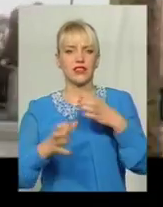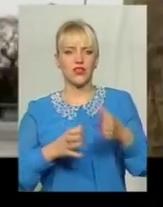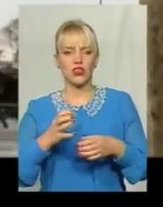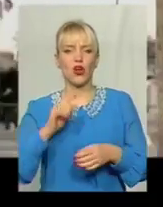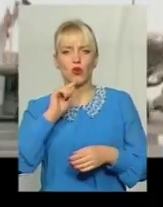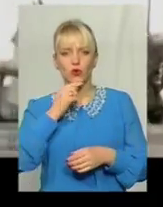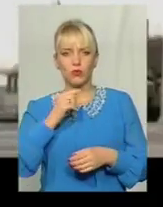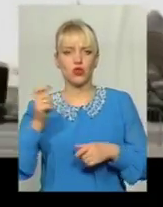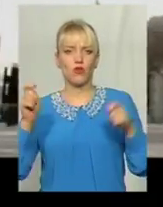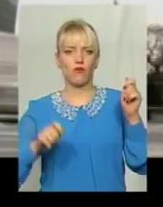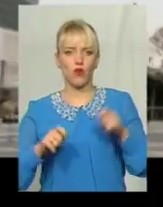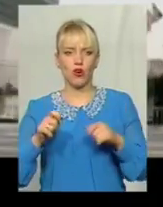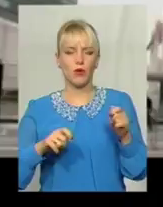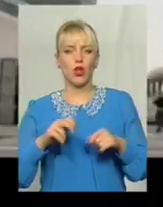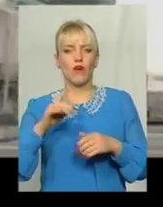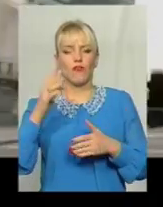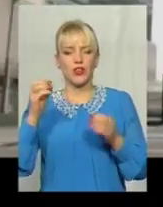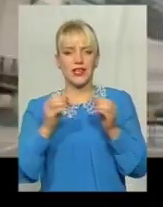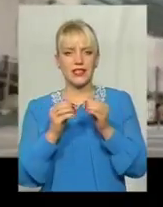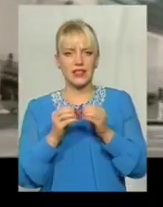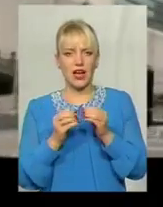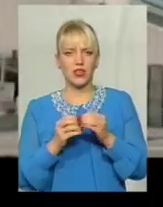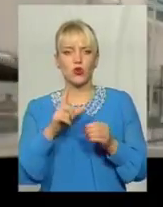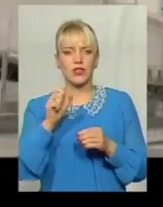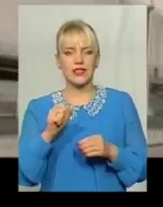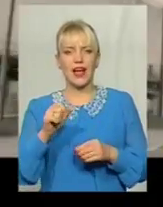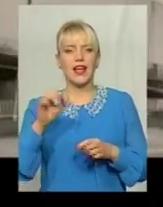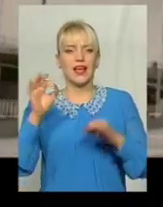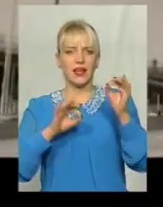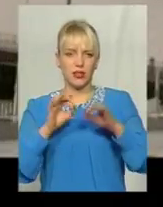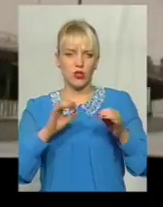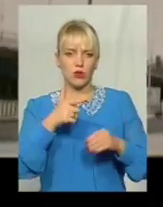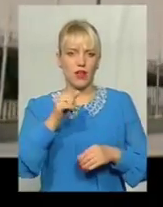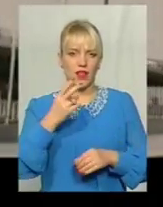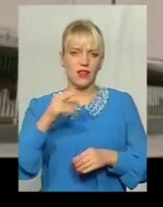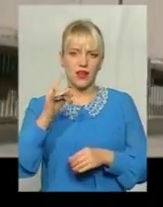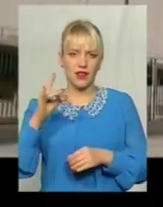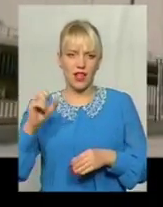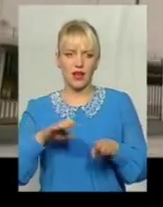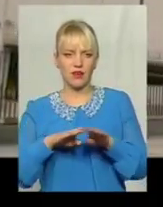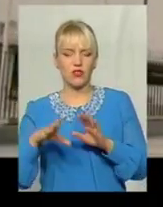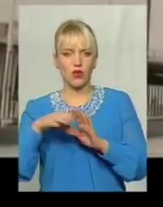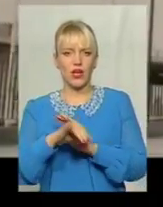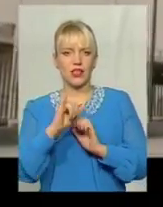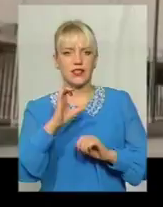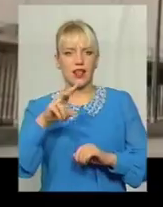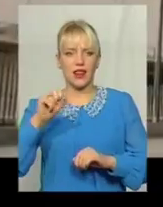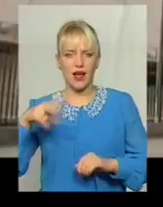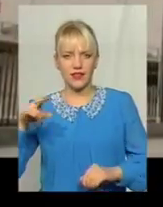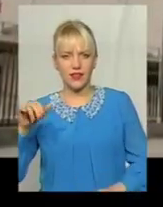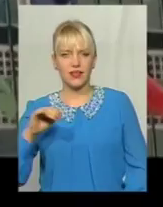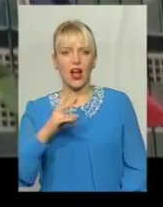економічного форуму, у топ-10 країн за індексом гендерної рівності входять Ісландія, Норвегія,